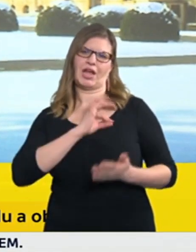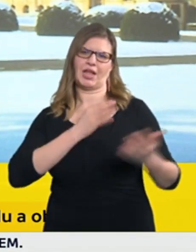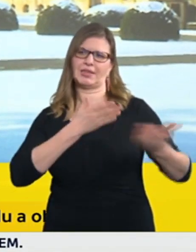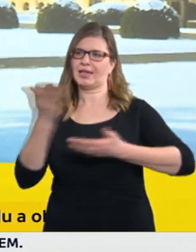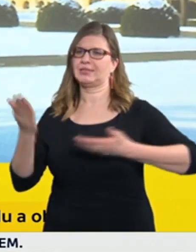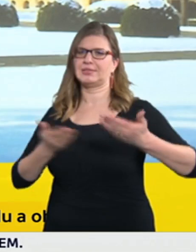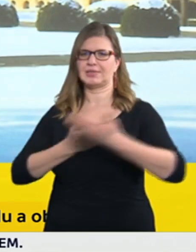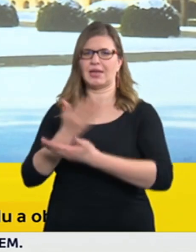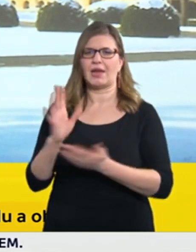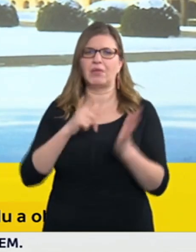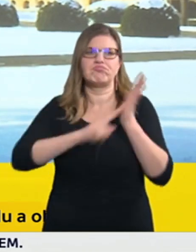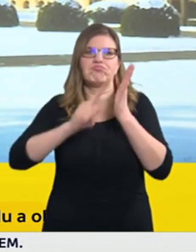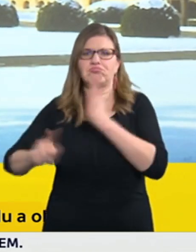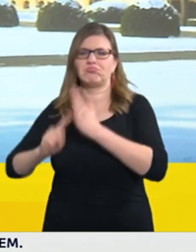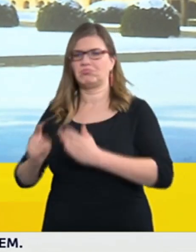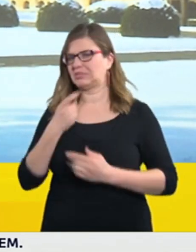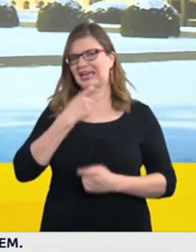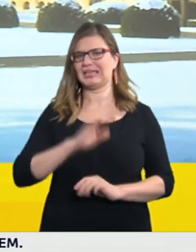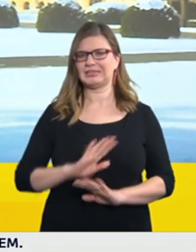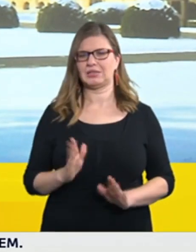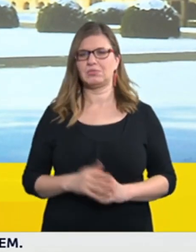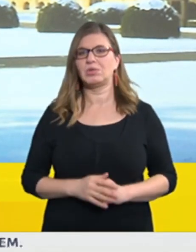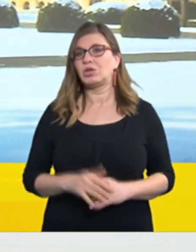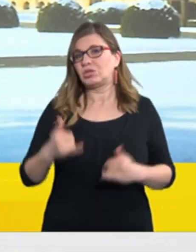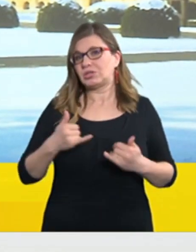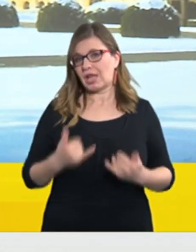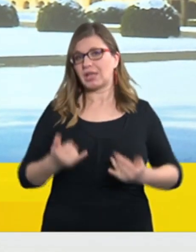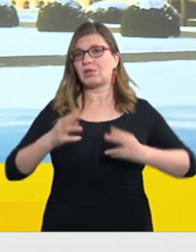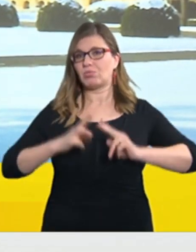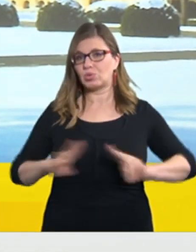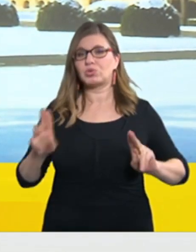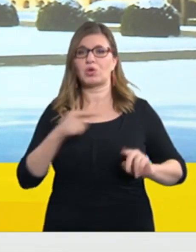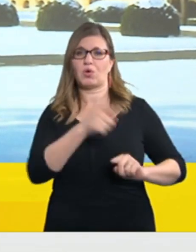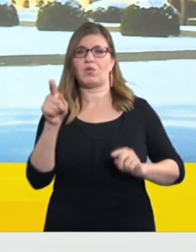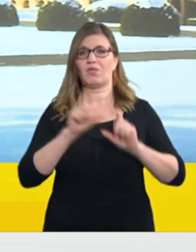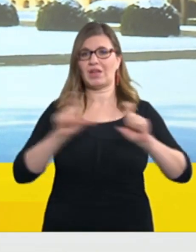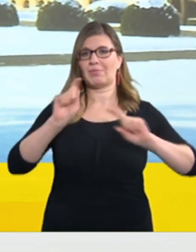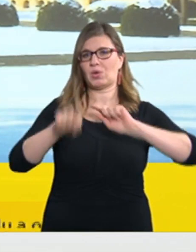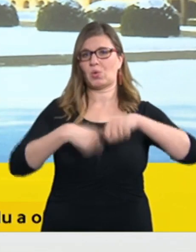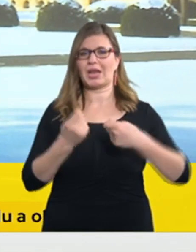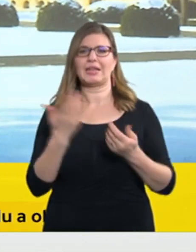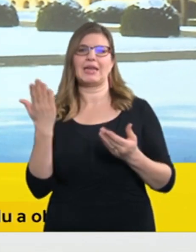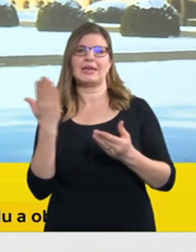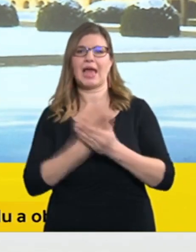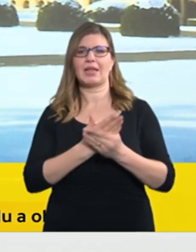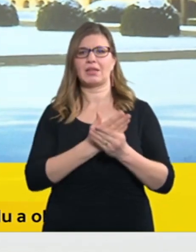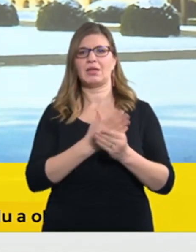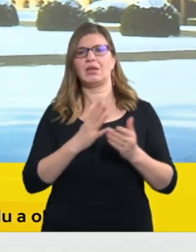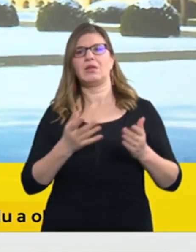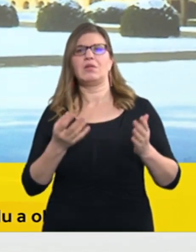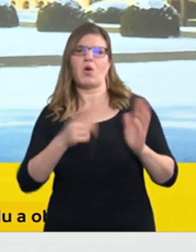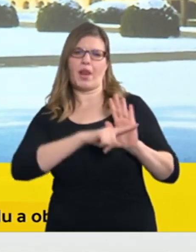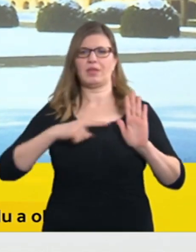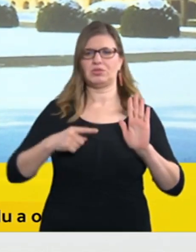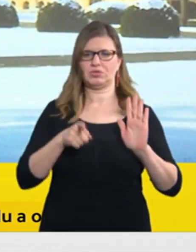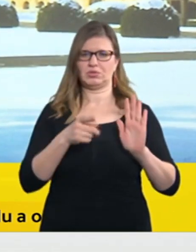možné testy si odrazit od daní, znamená je to odčitatelná položka, myslíme si, že to bylo do značné míry